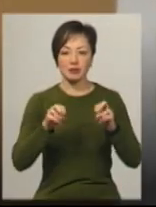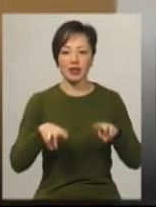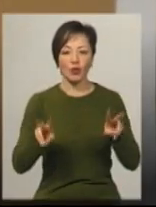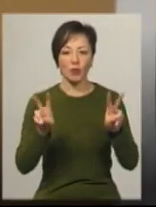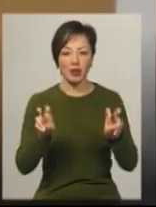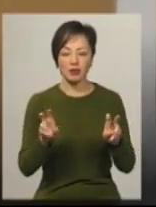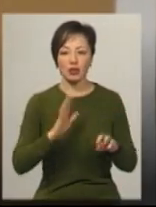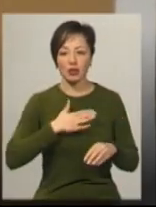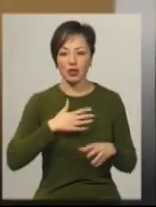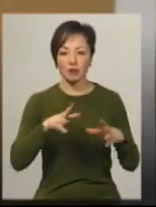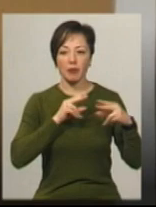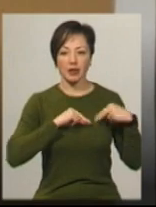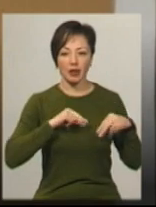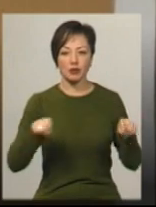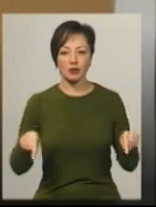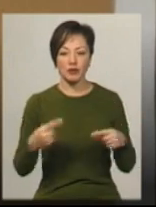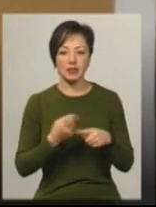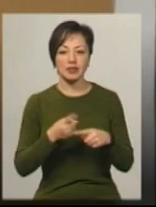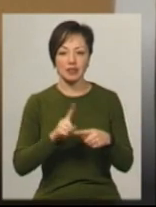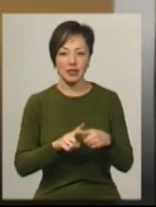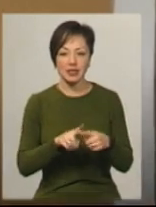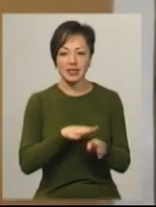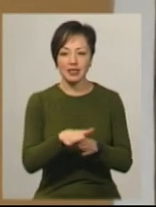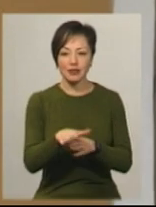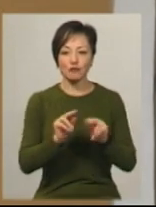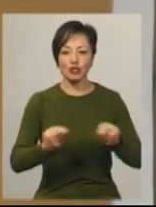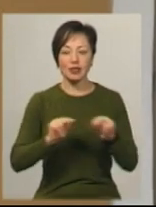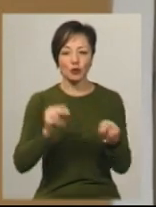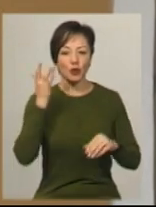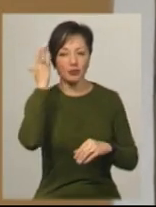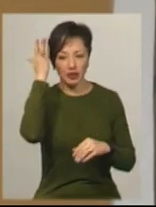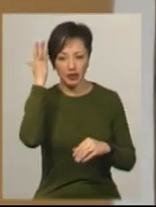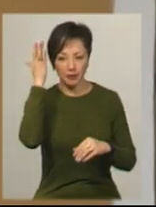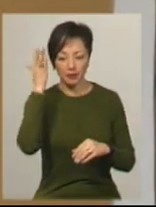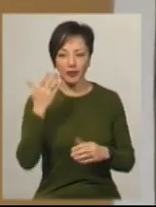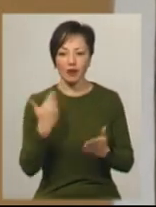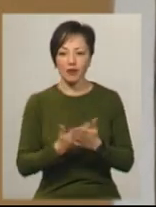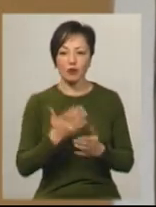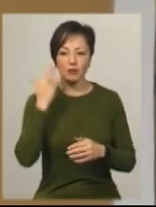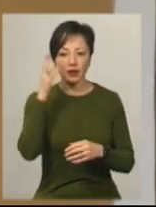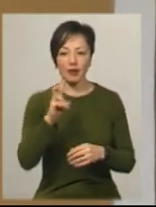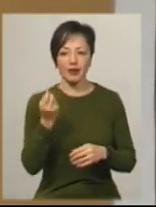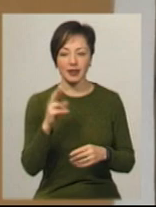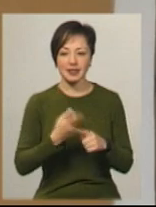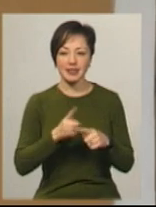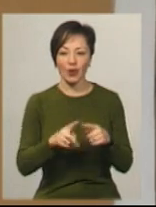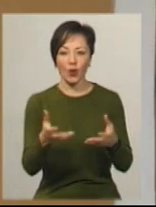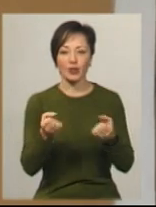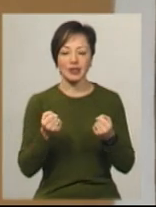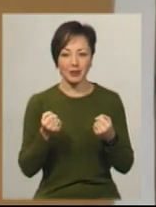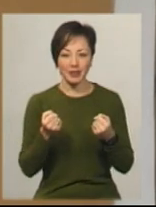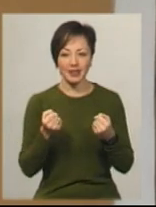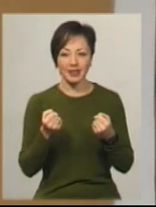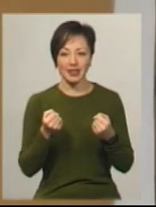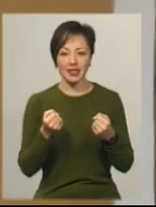номінація, яку наші партнери заснували – це здійснення вчительської мрії. Власне, от мрія Лесі була – це отримати